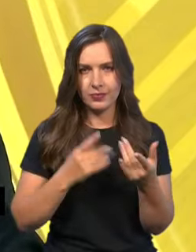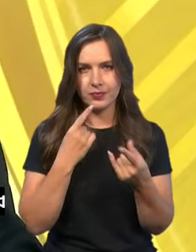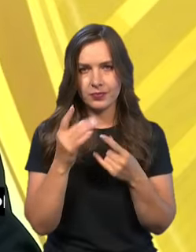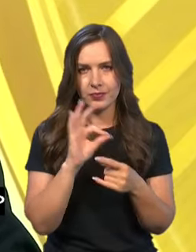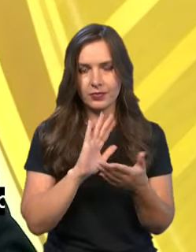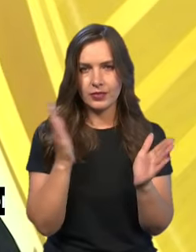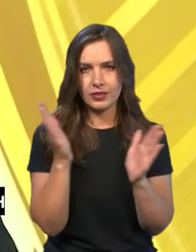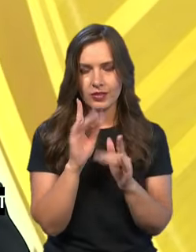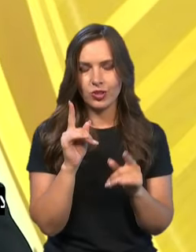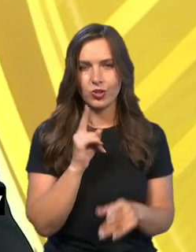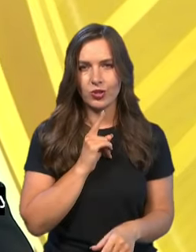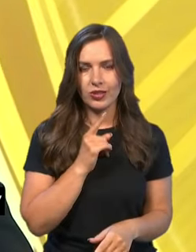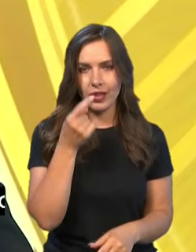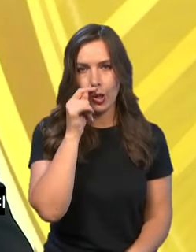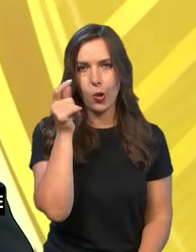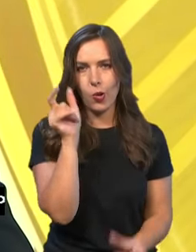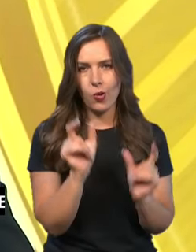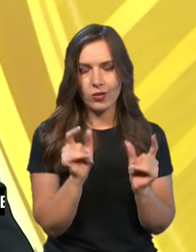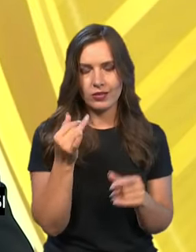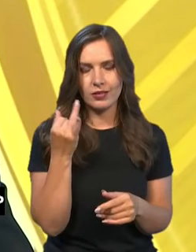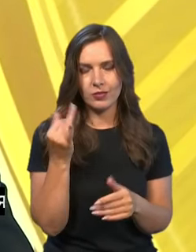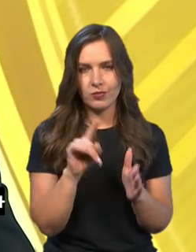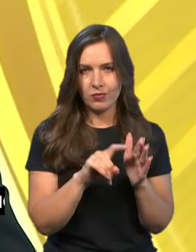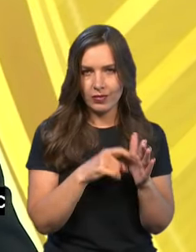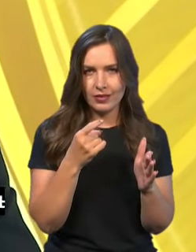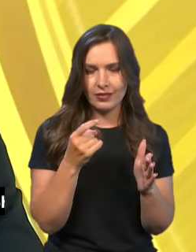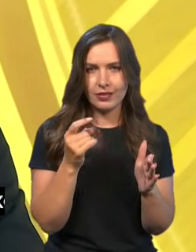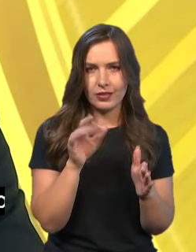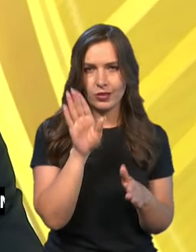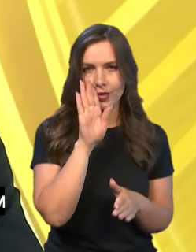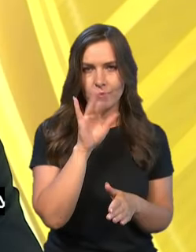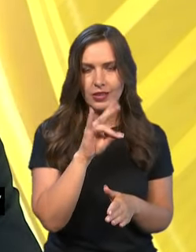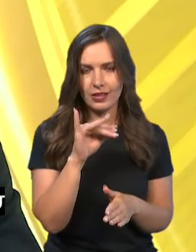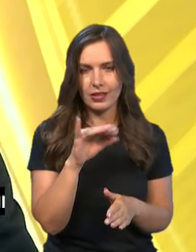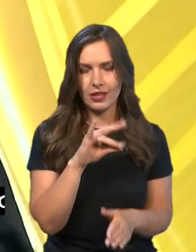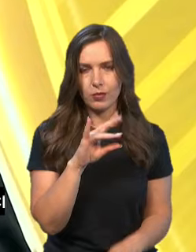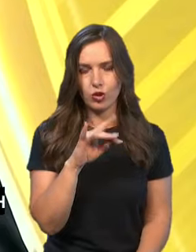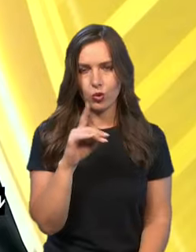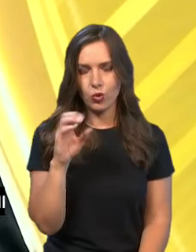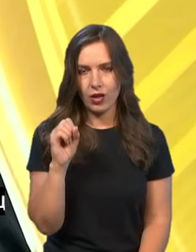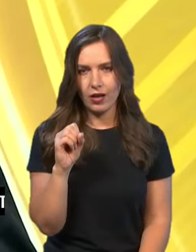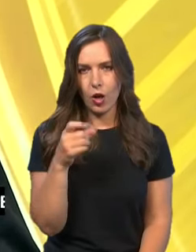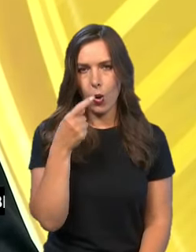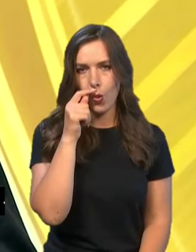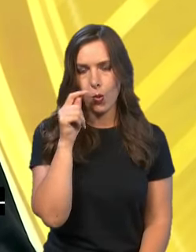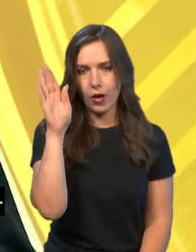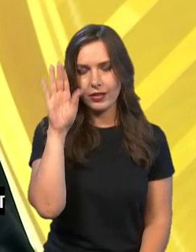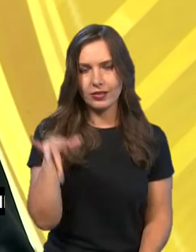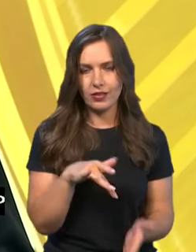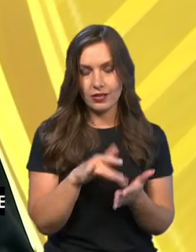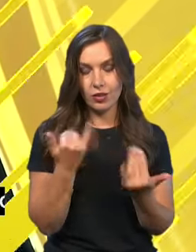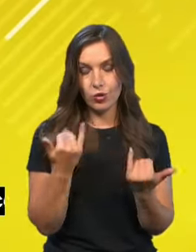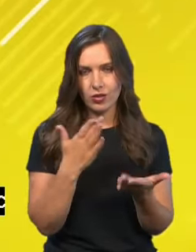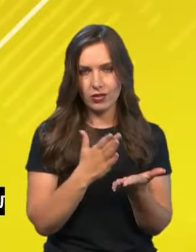Про погоду і чого очікувати українцям поцікавимося у Синоптикині. Наталія Птуха, Синоптикині Українського гідромоцентру. З нами вже на